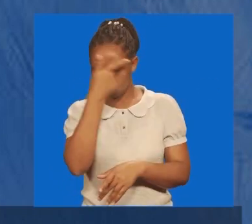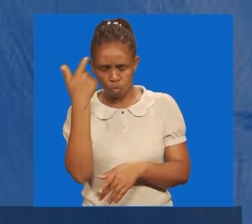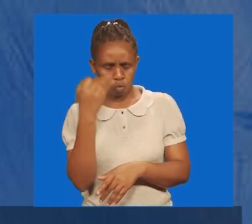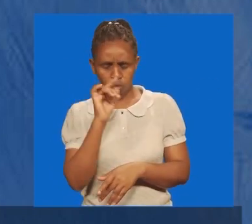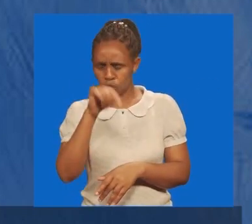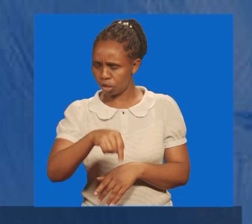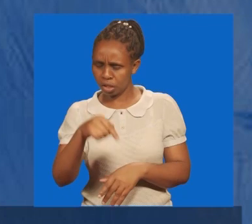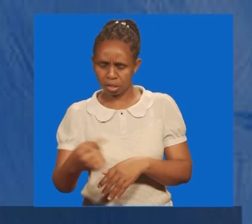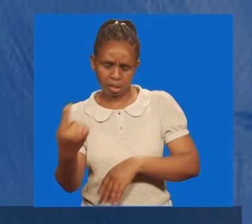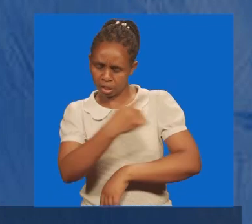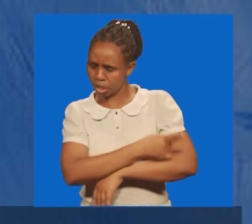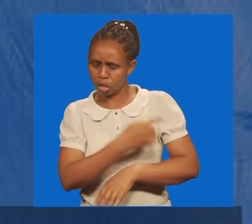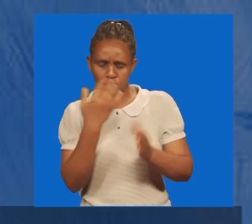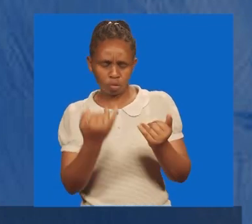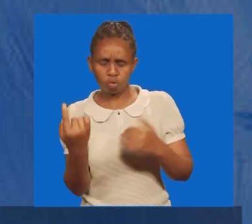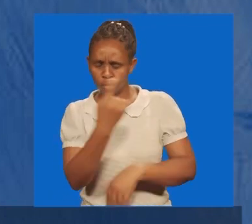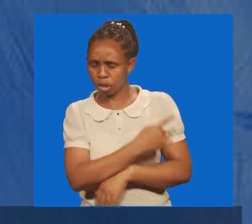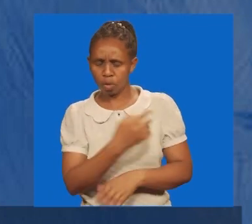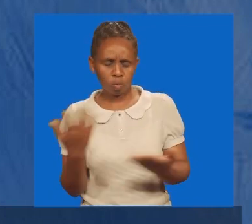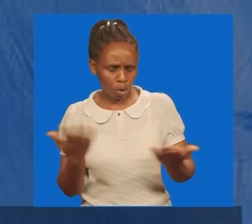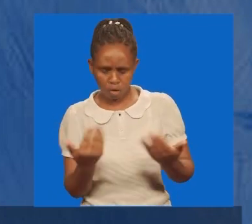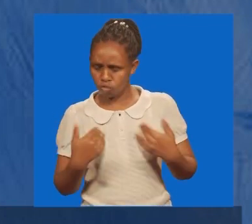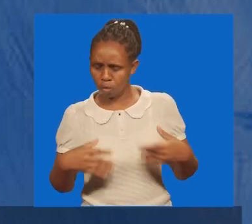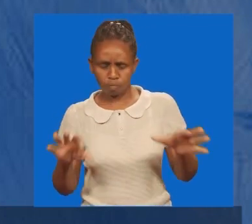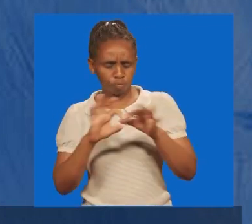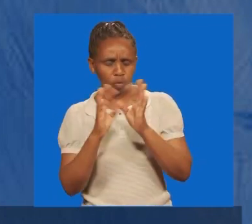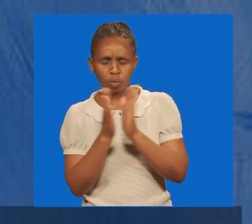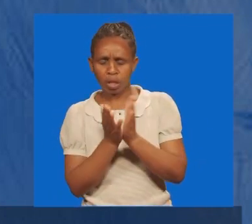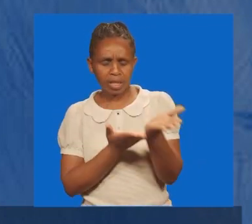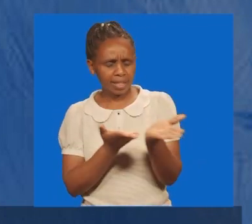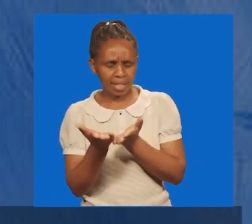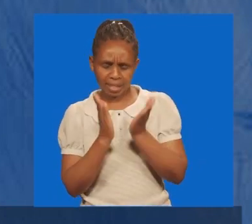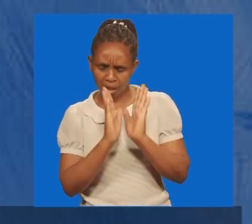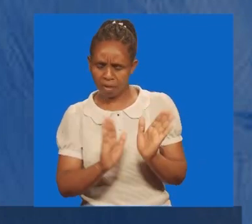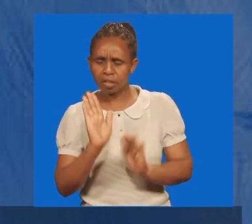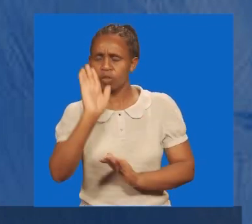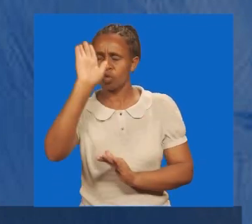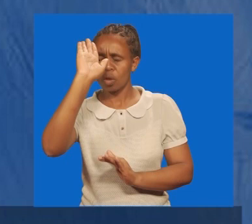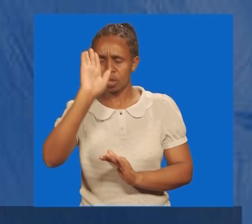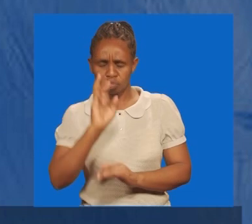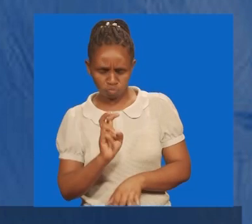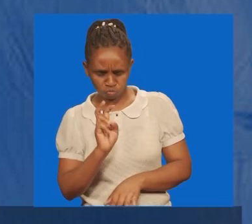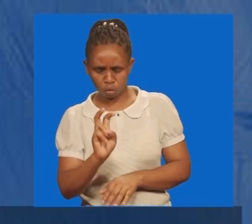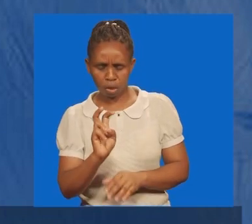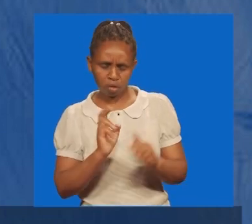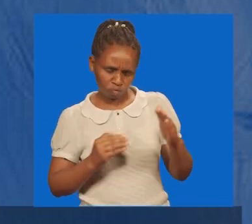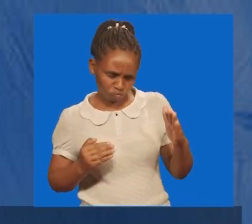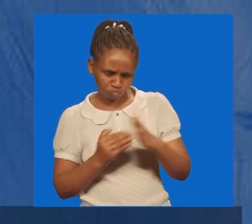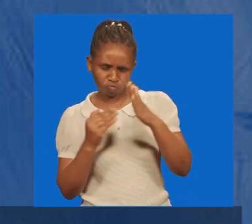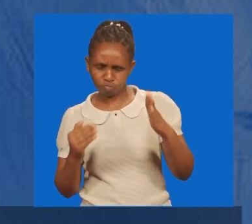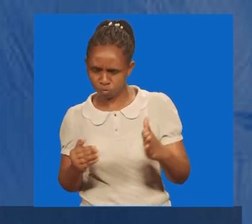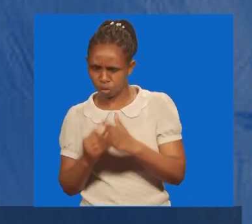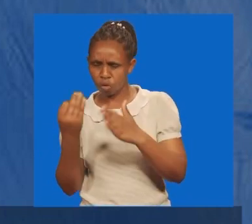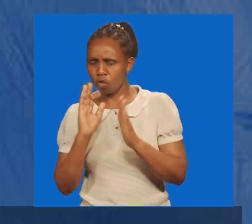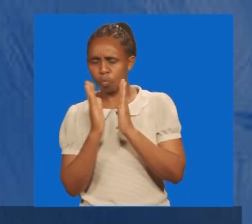siku hiya leo, ambapo, pia umeniunganisha, na mtumishi wako, tuweze kuangalia fizuizi vya